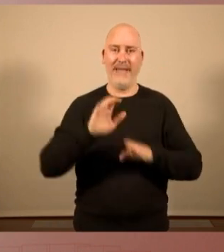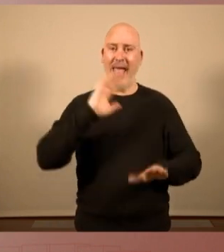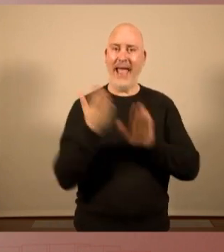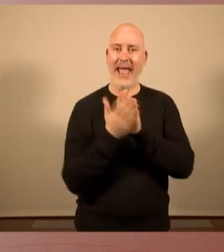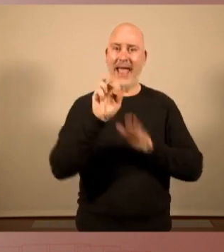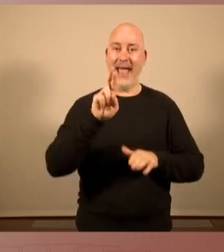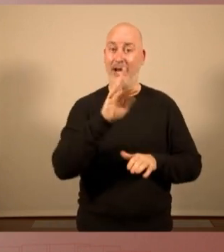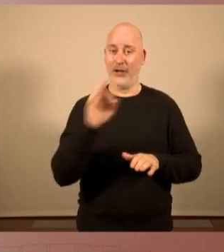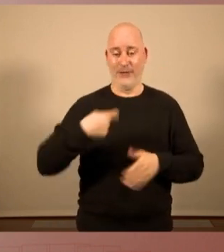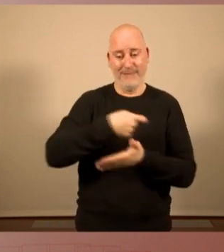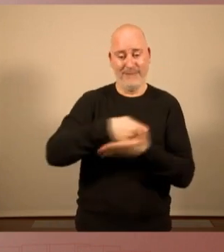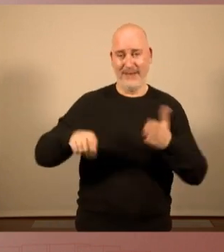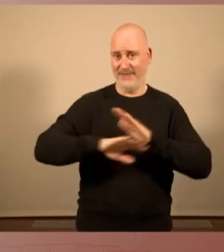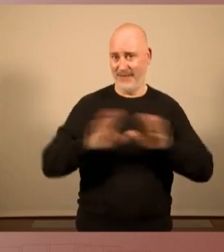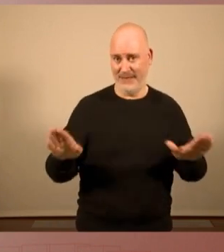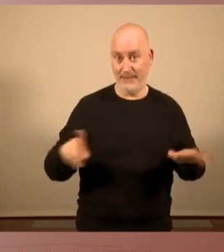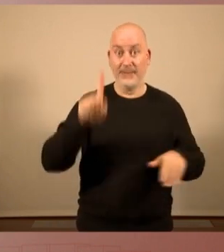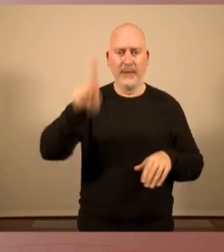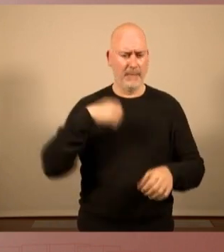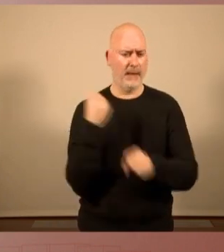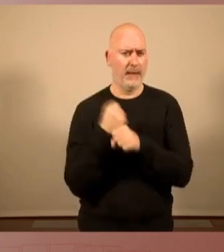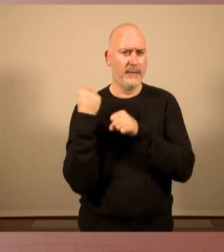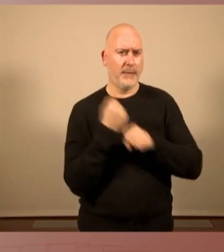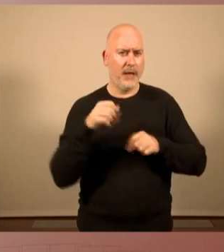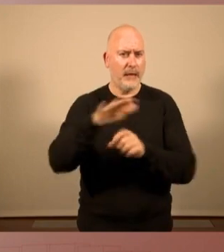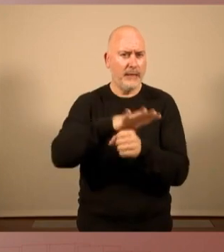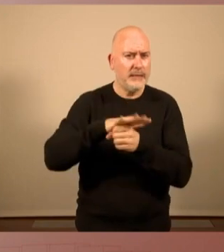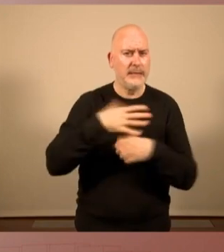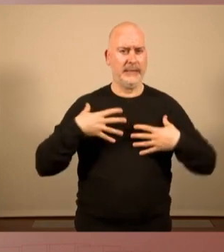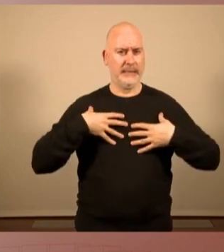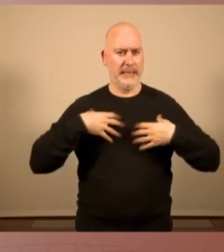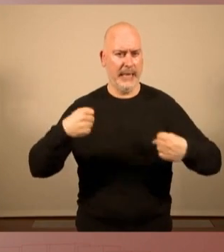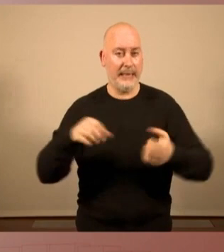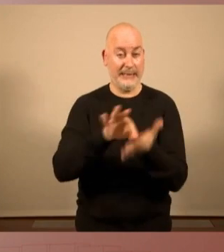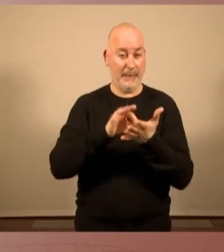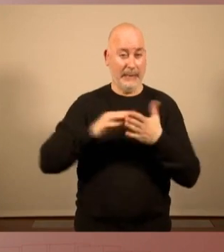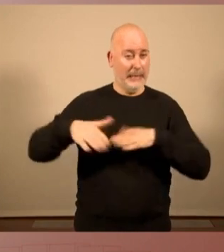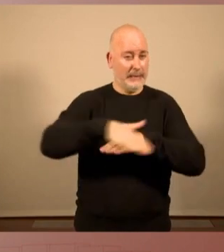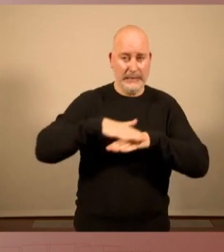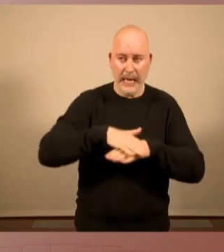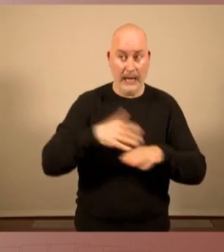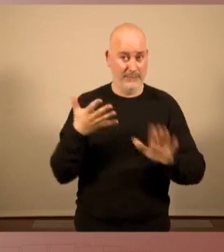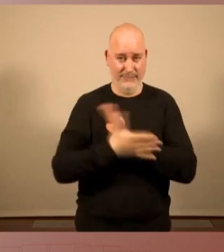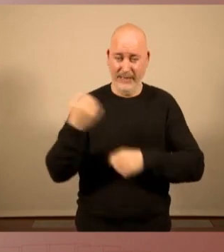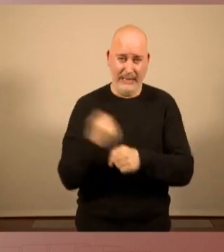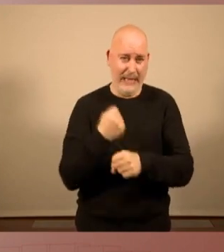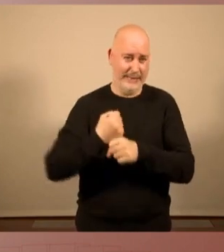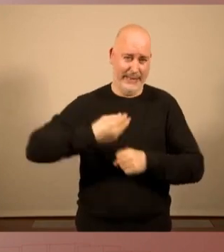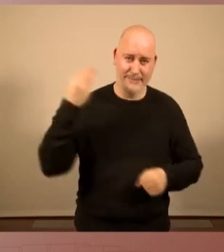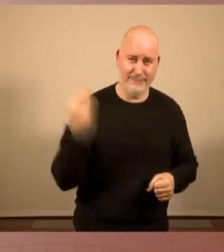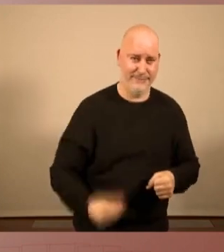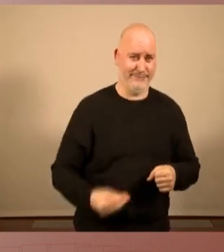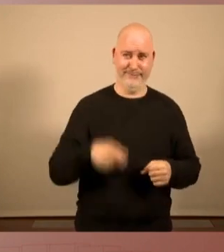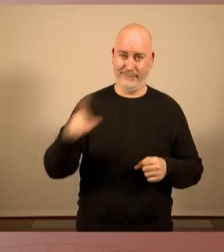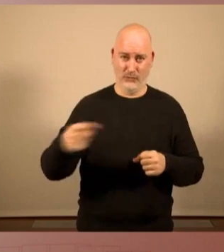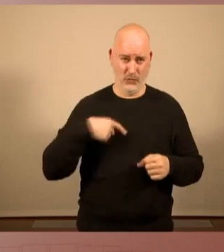sanitat i dels serveis essencials per la seva excel·lent tasca, a les que heu patit la Covid en el propi cos o en el de les persones